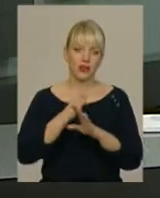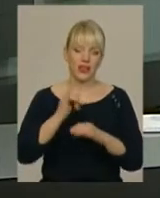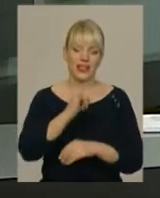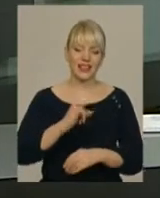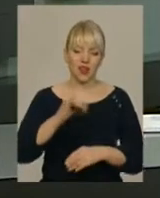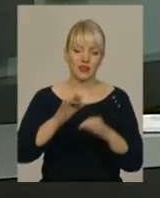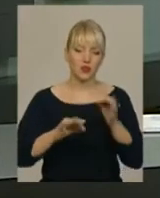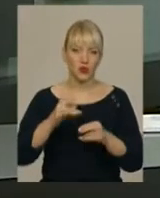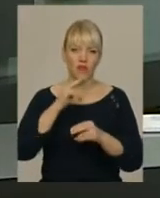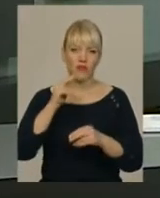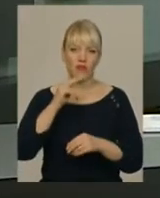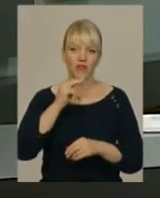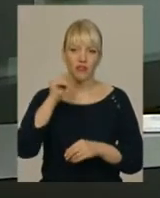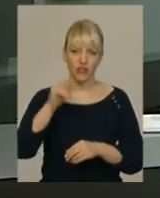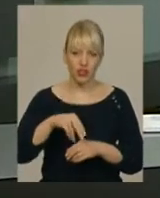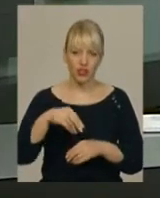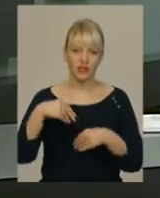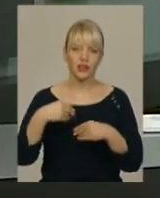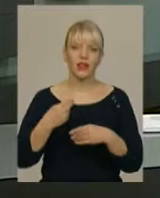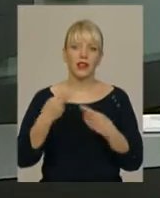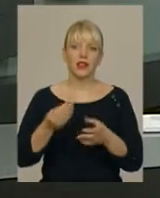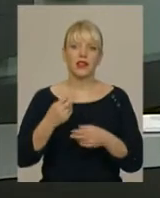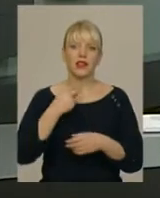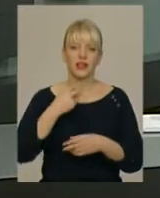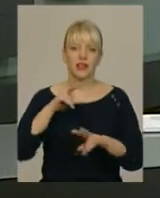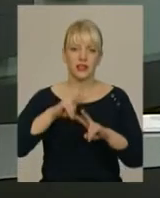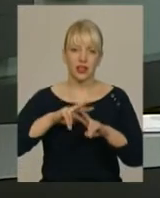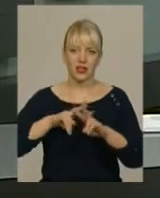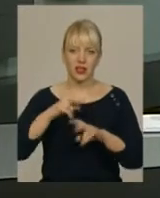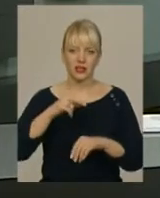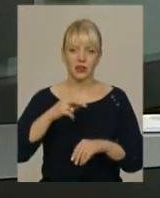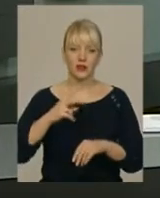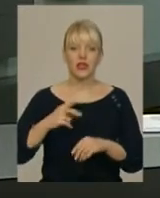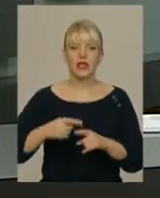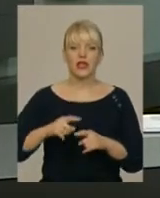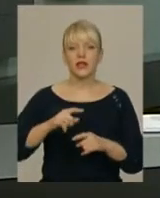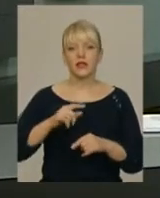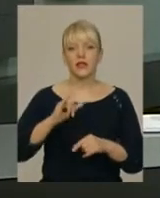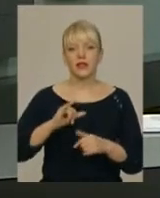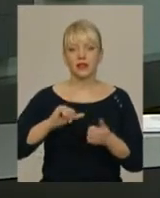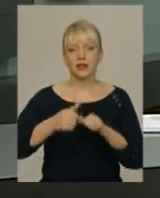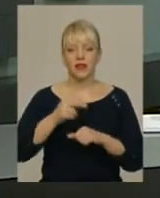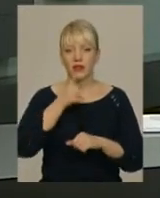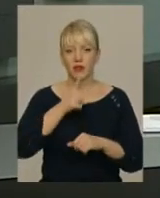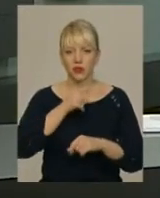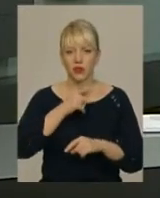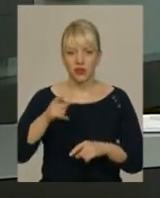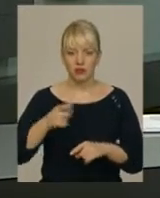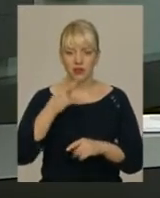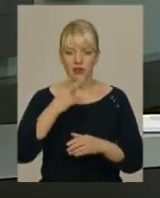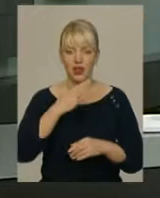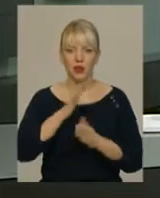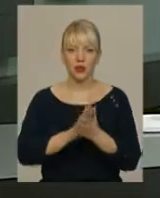визнав його винним, призначив покарання рік за гратами та змінив позбавлення волі на випробувальний термін, зважаючи на клопотання